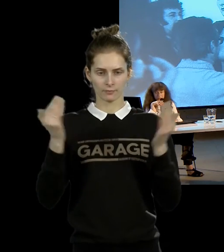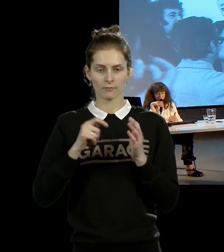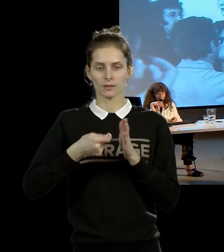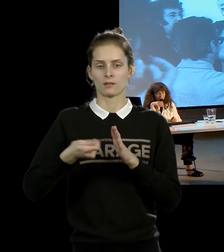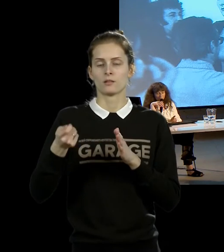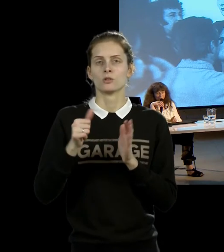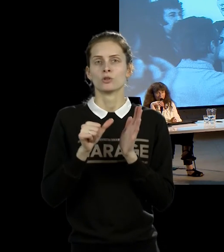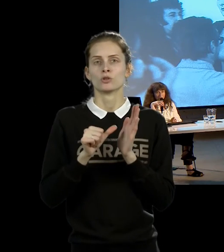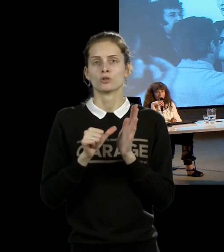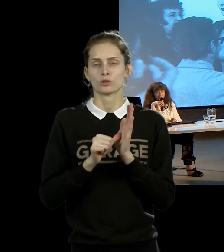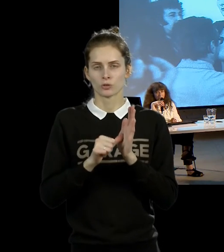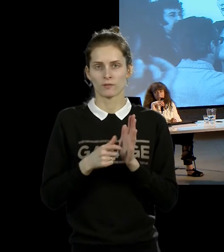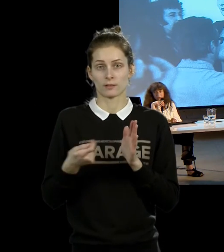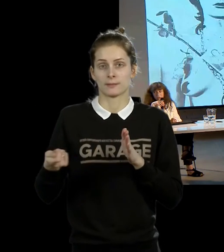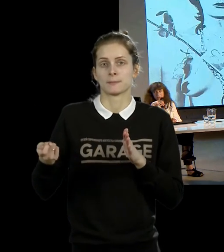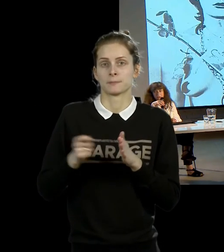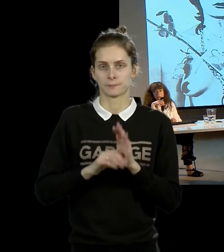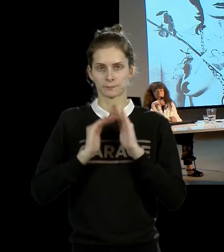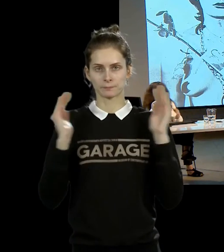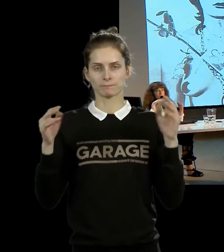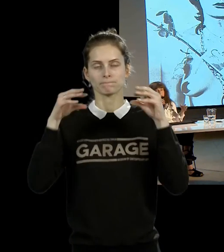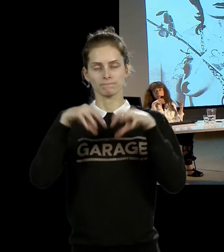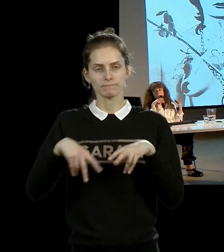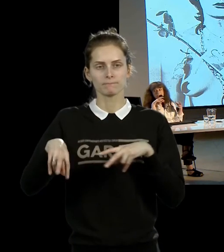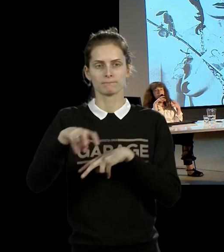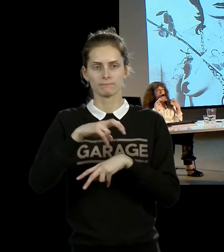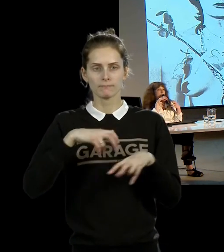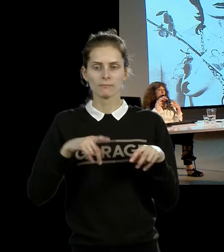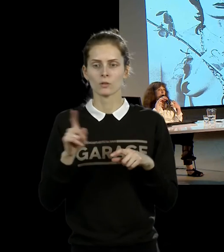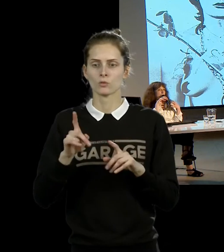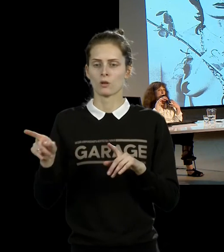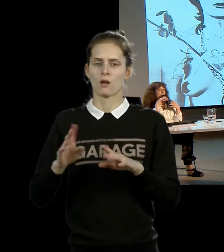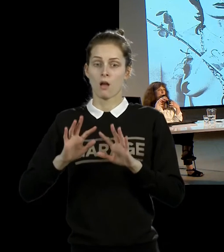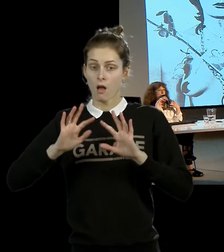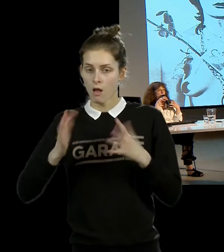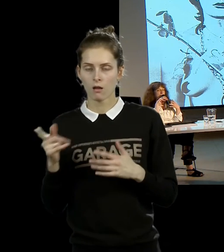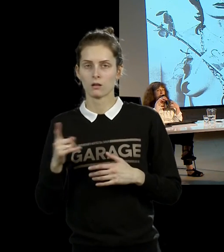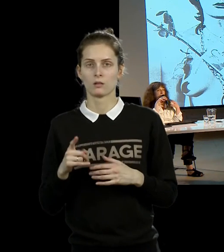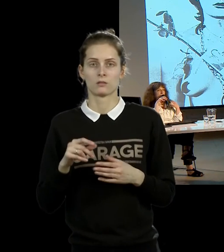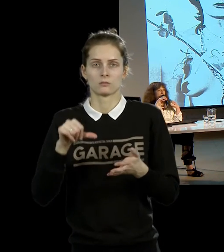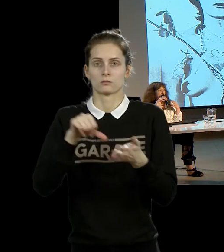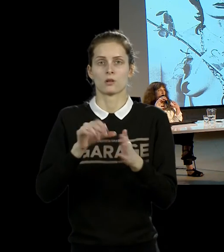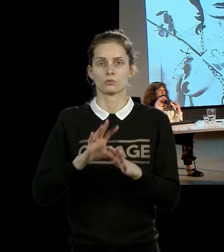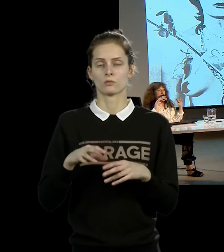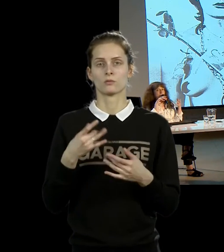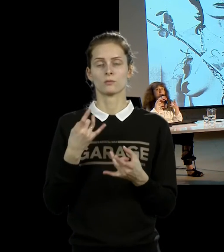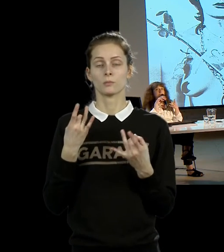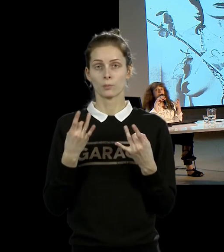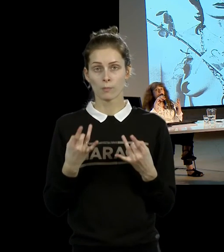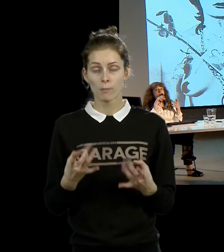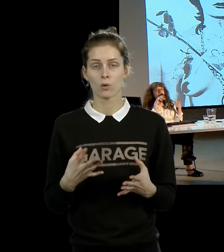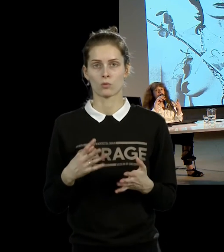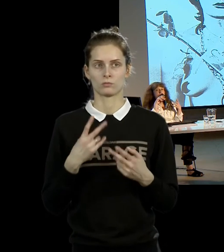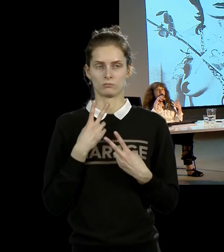постепенно, что бы с ней ни происходило, она держалась абсолютно безучастно. Она была в состоянии такого